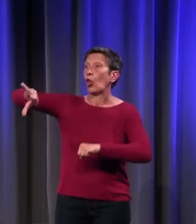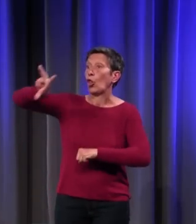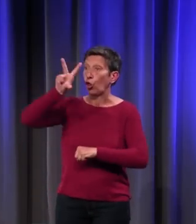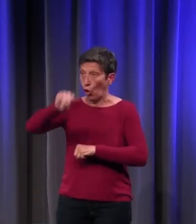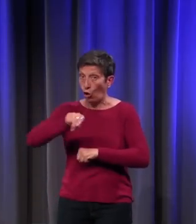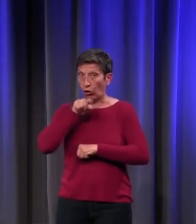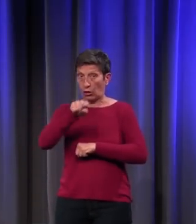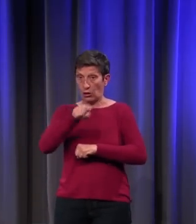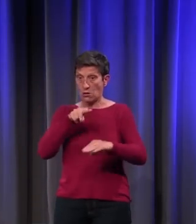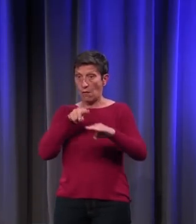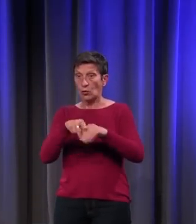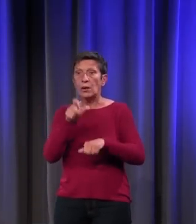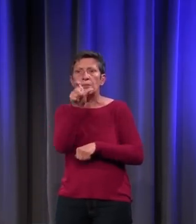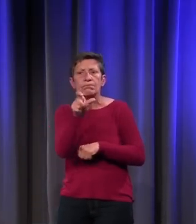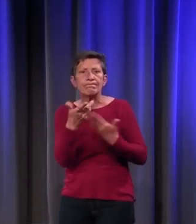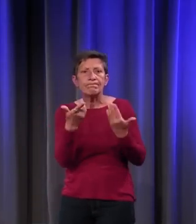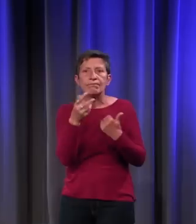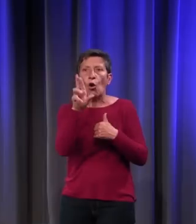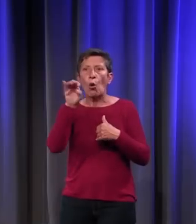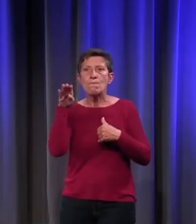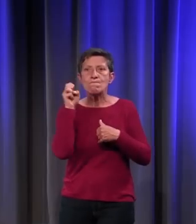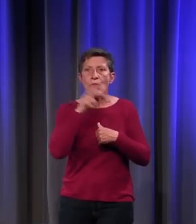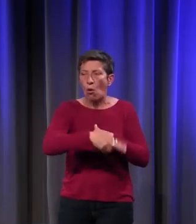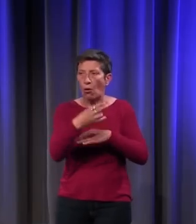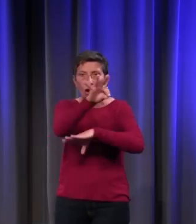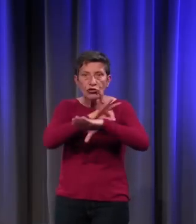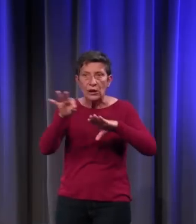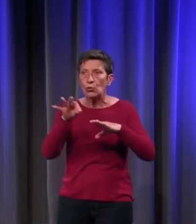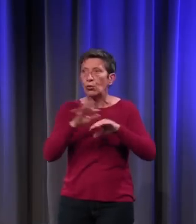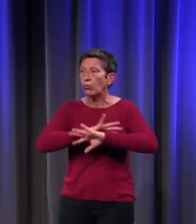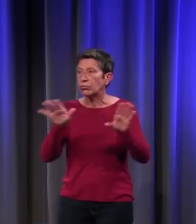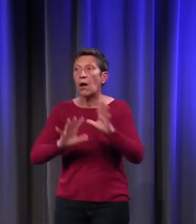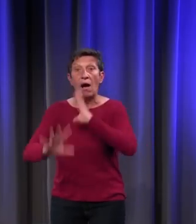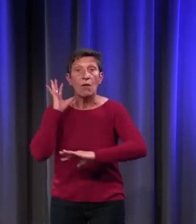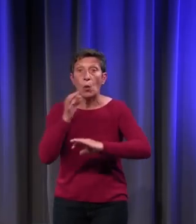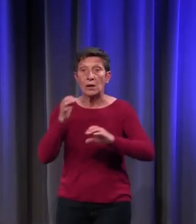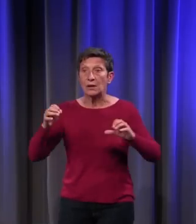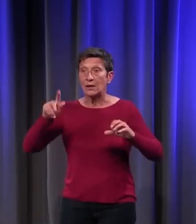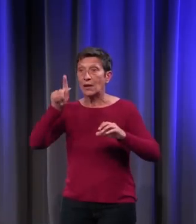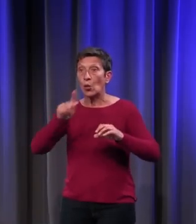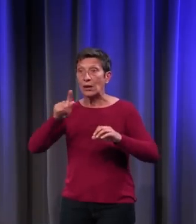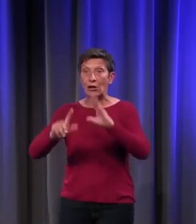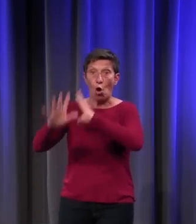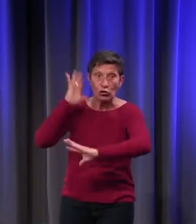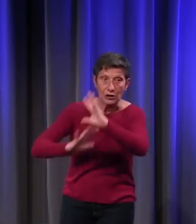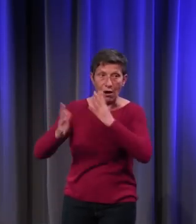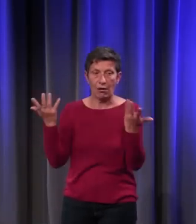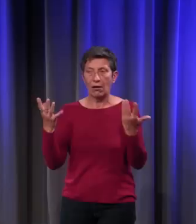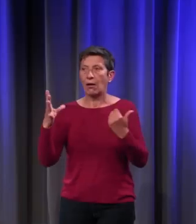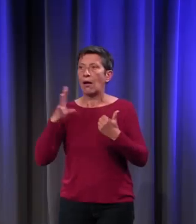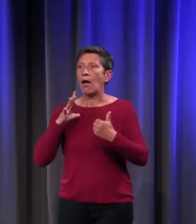dans ce sens architectural, apparaisse. Avant, on dit gothique ancien. Et puis, il le gothique ancien